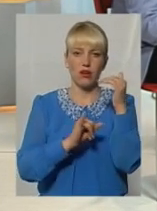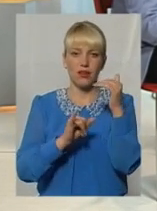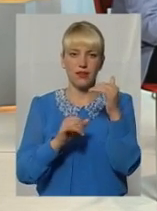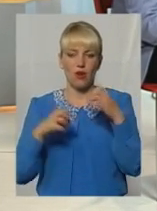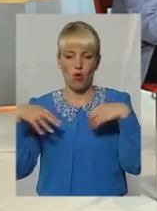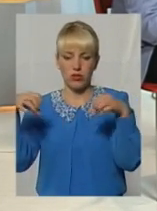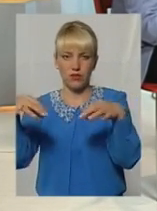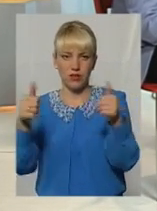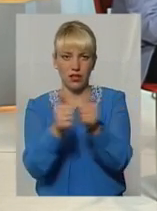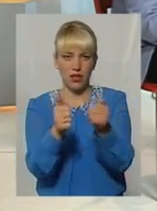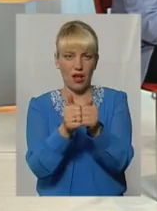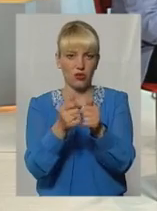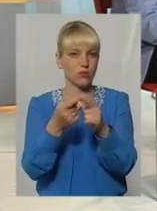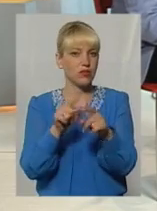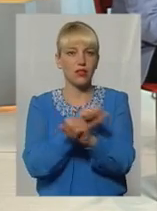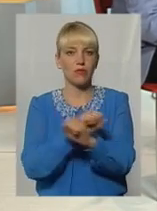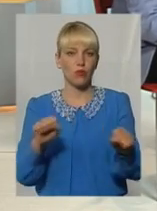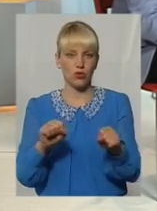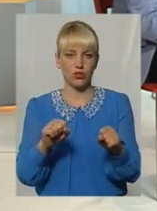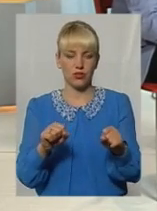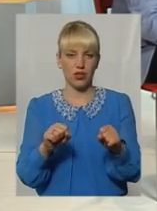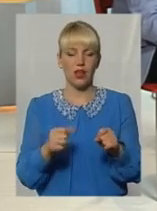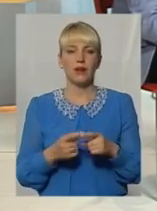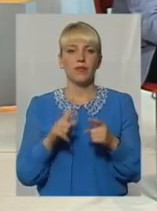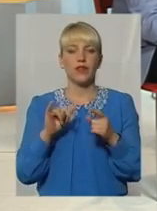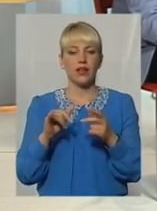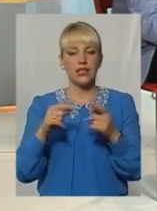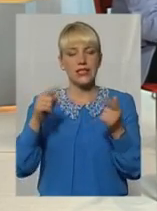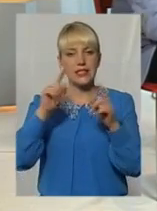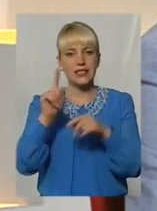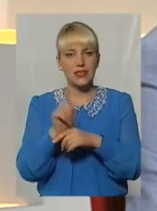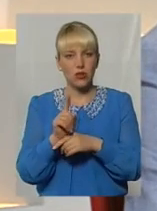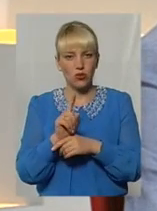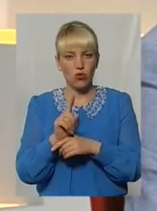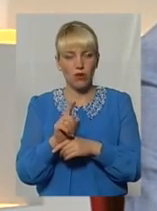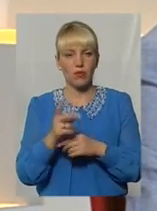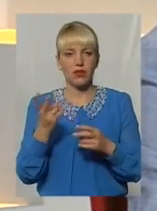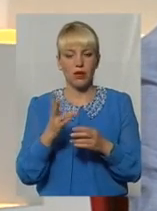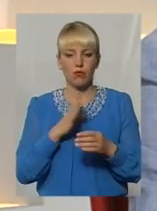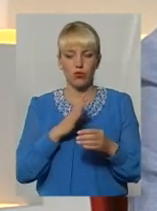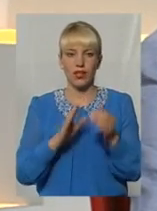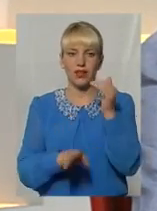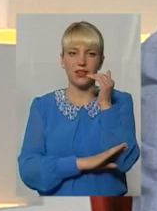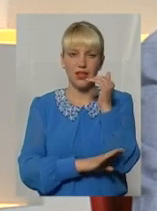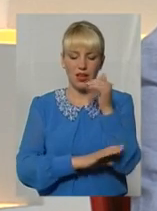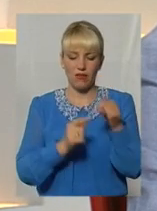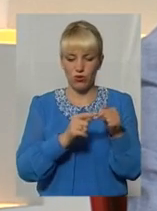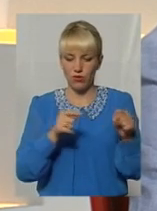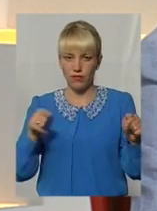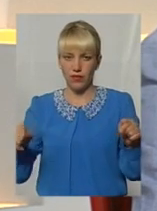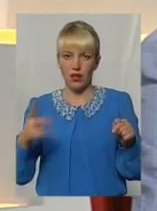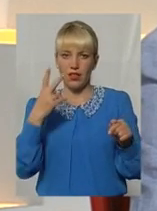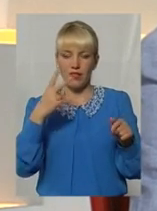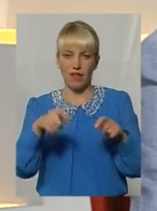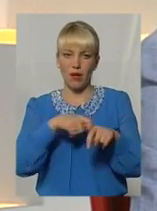освітлення, що є недопустимо. Згідно з норм ДБН, дерево має бути посаджене від кромки тротуара не менше двох метрів, а до